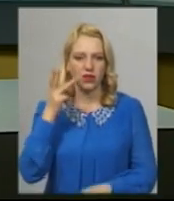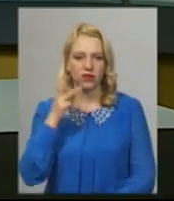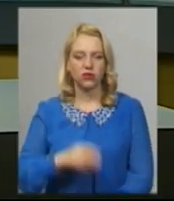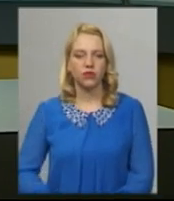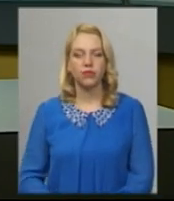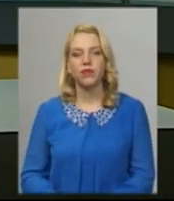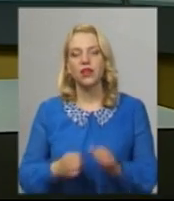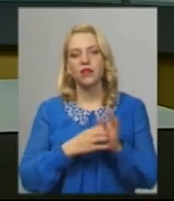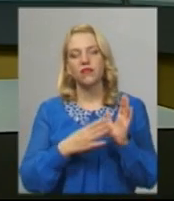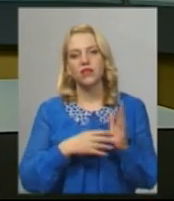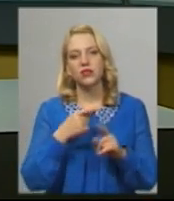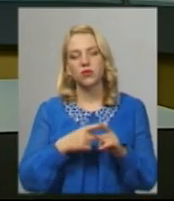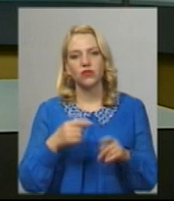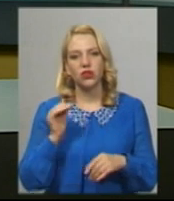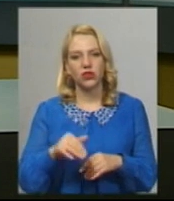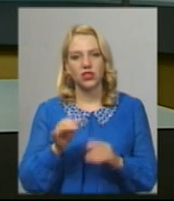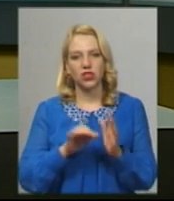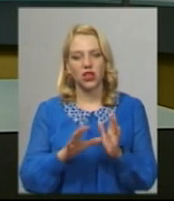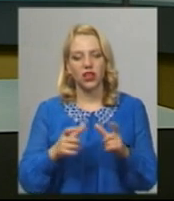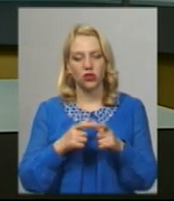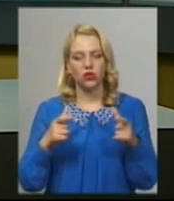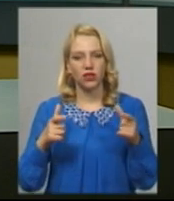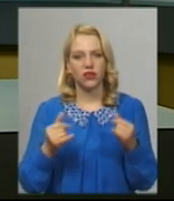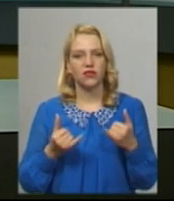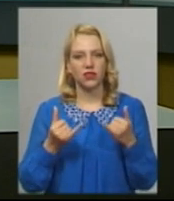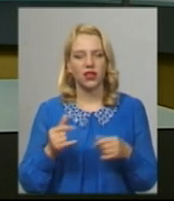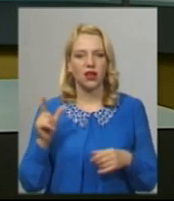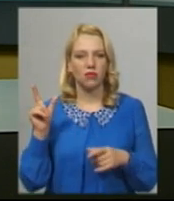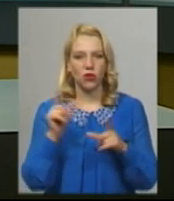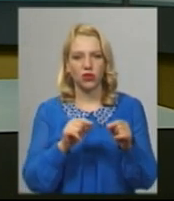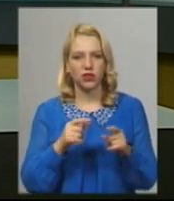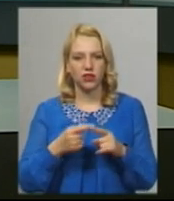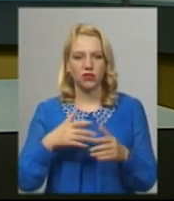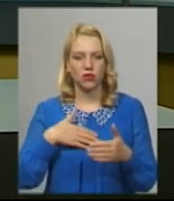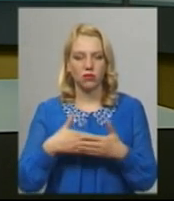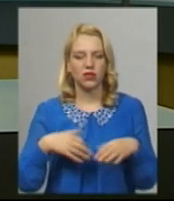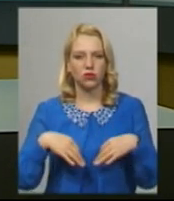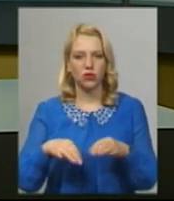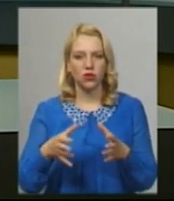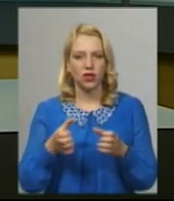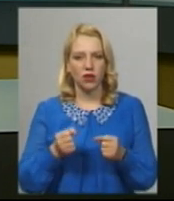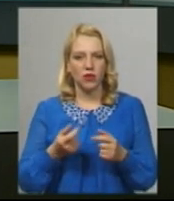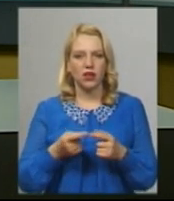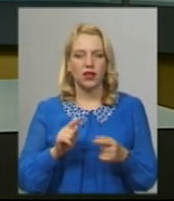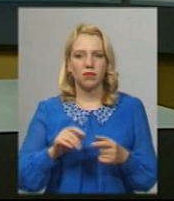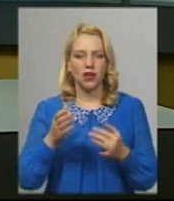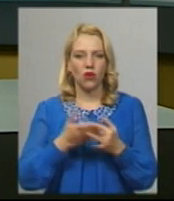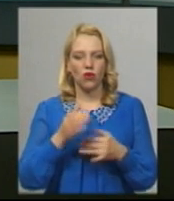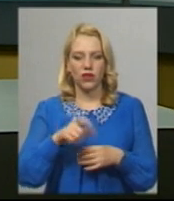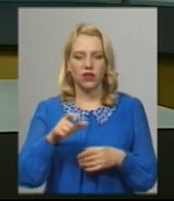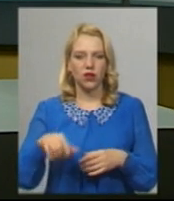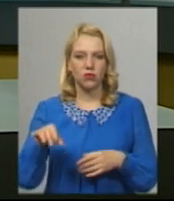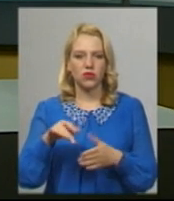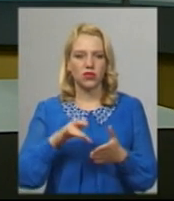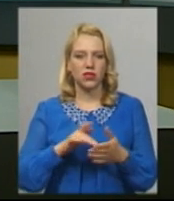19,5 тисяч електронних квитків для проїзду у громадському транспорті отримали пільговики обласного центру Про це